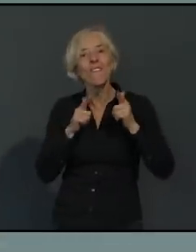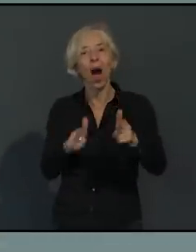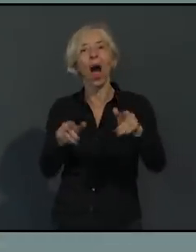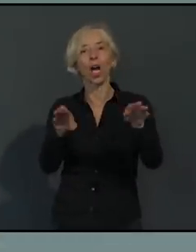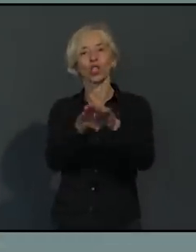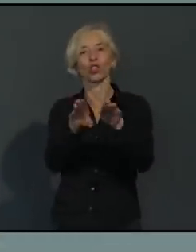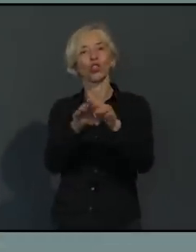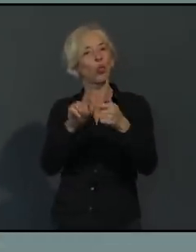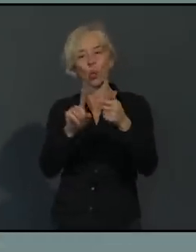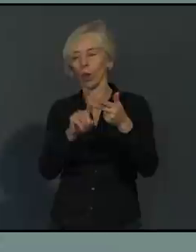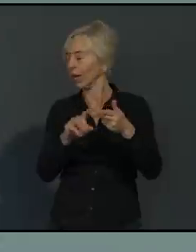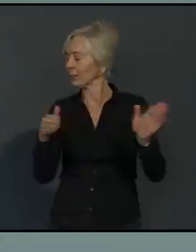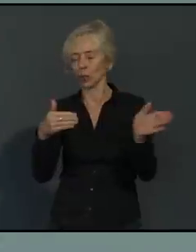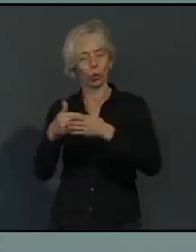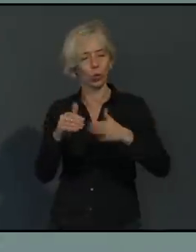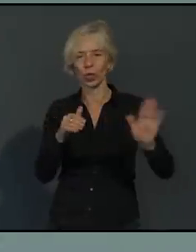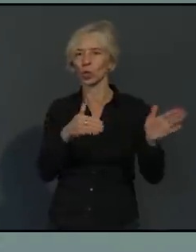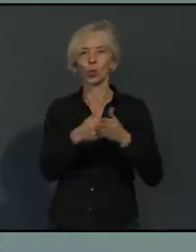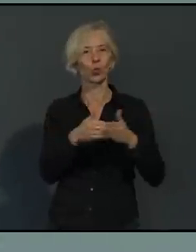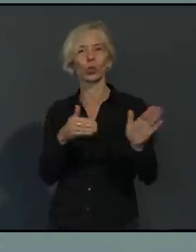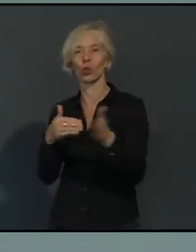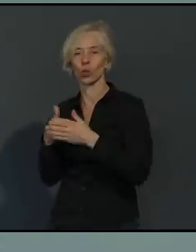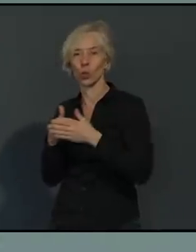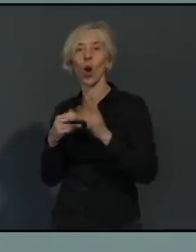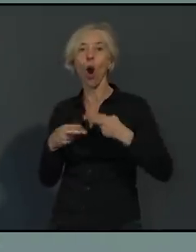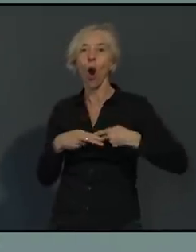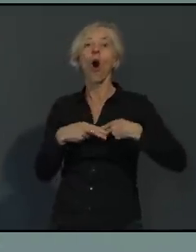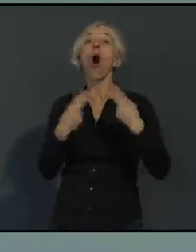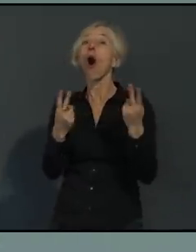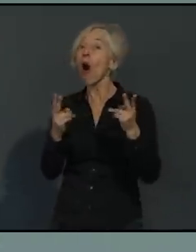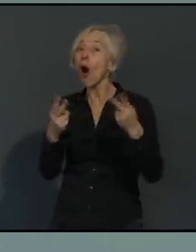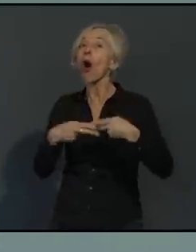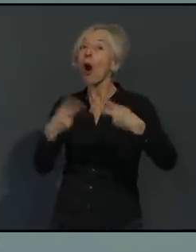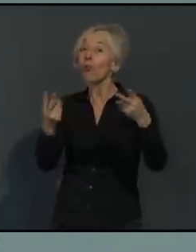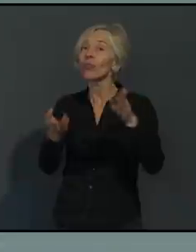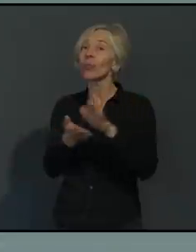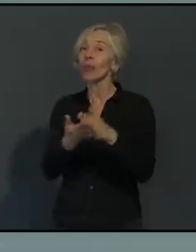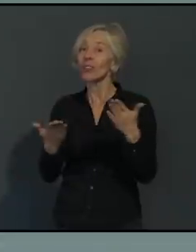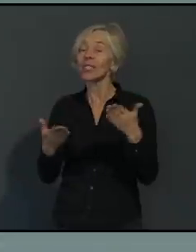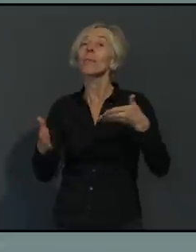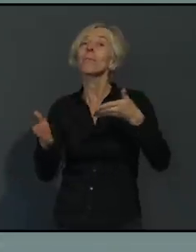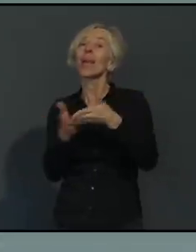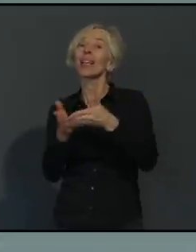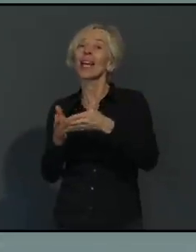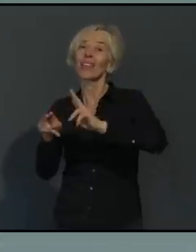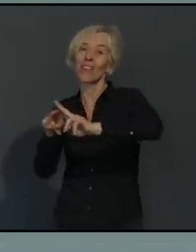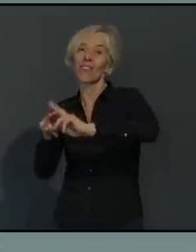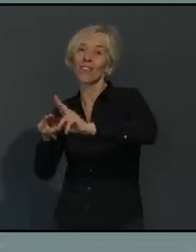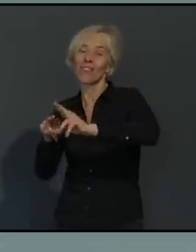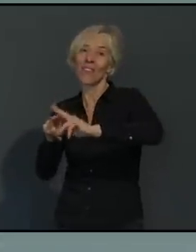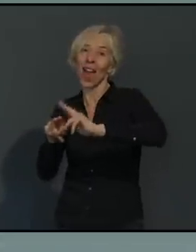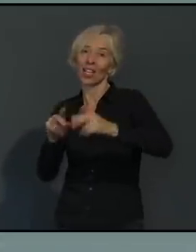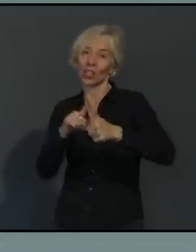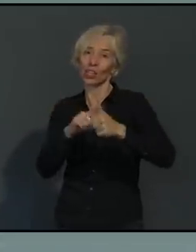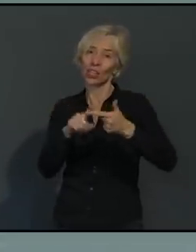ebenso wie die Einrichtungen wie Behindertenwerkstätten beispielsweise auch geöffnet bleiben sollen. Wir werden außerdem in den Gebieten,